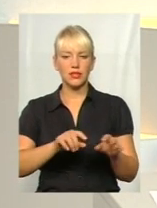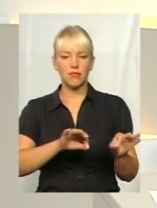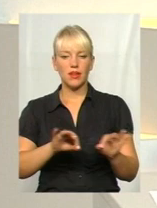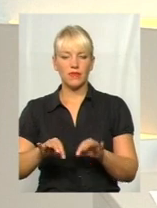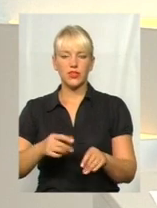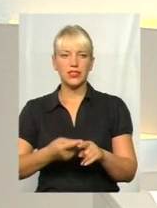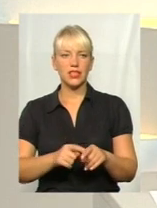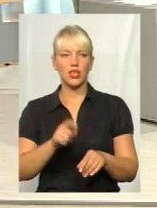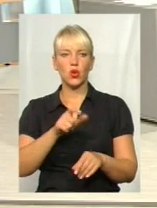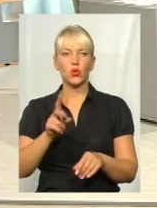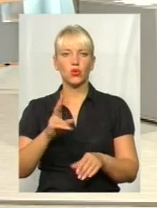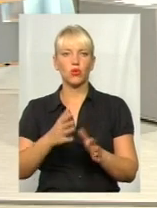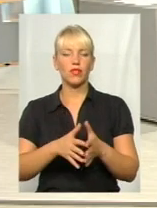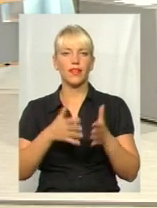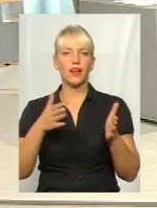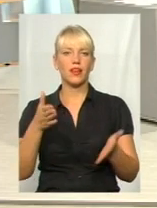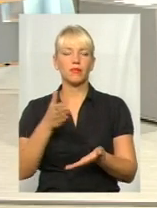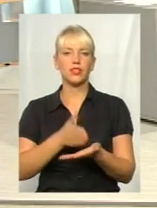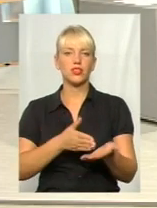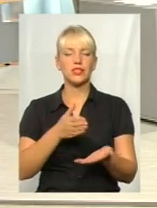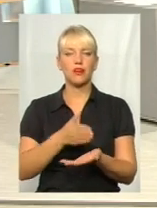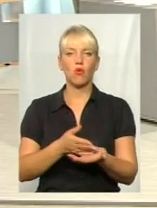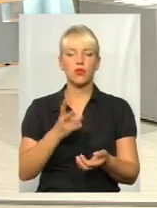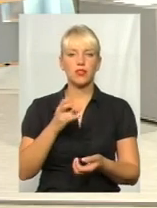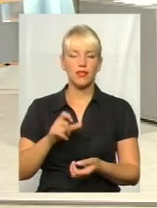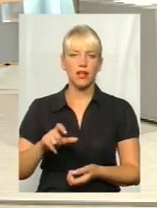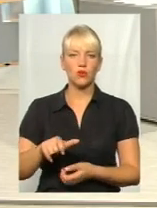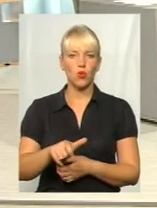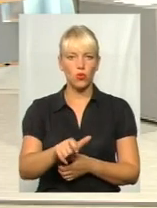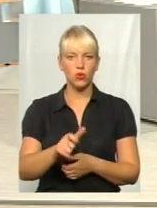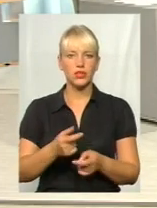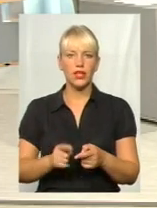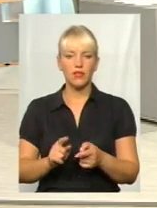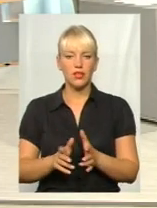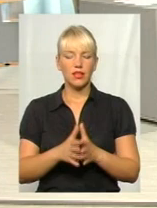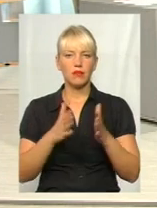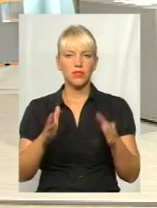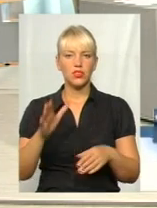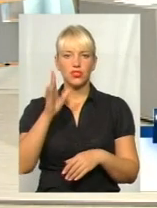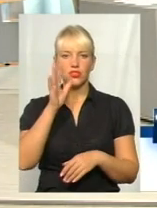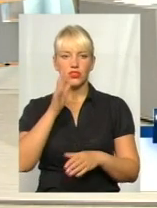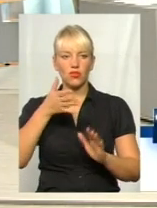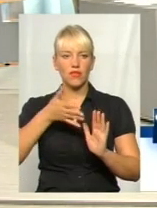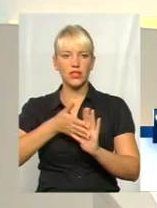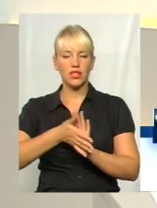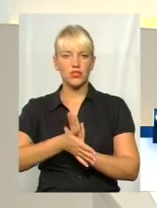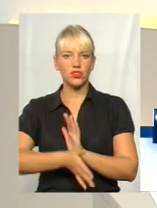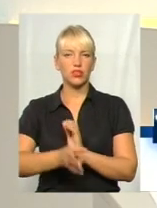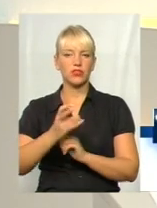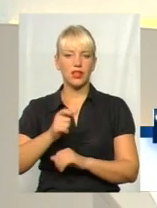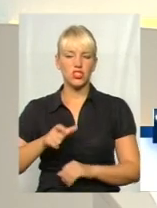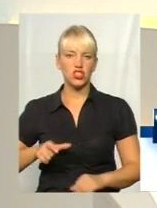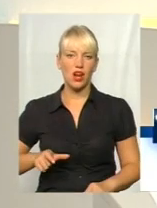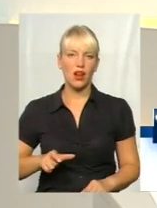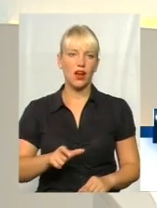найбільше, в принципі, і знаходяться, так, на дорозі вони найбільше часу витрачають саме на шлях,